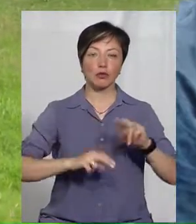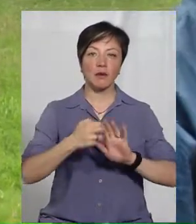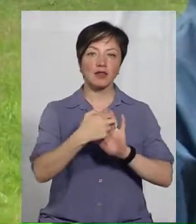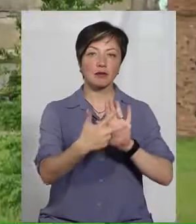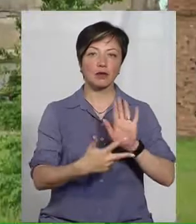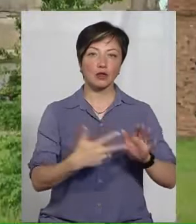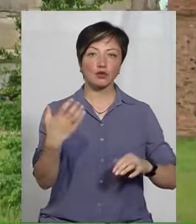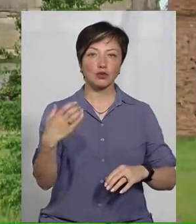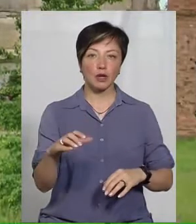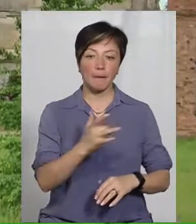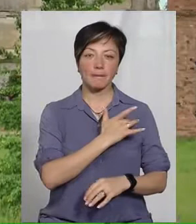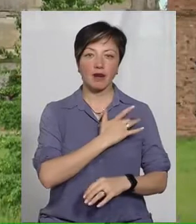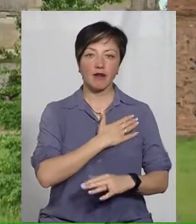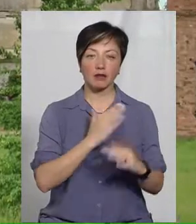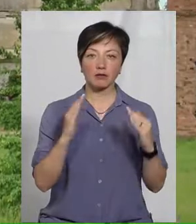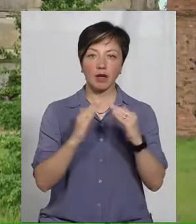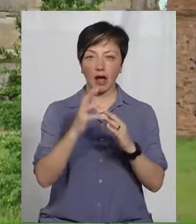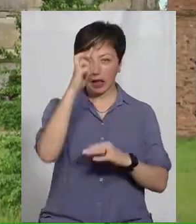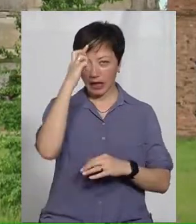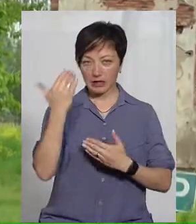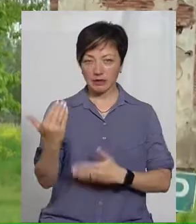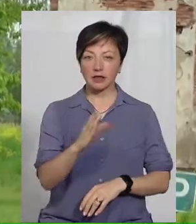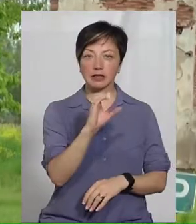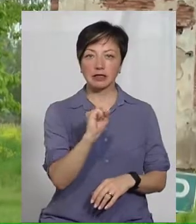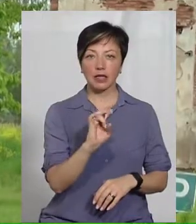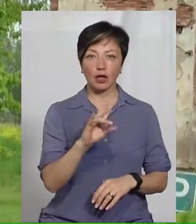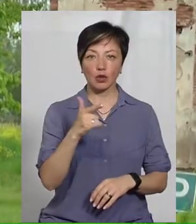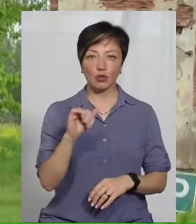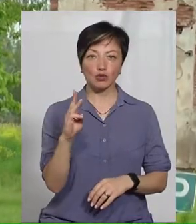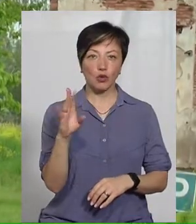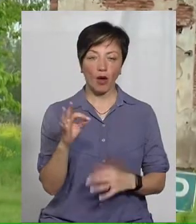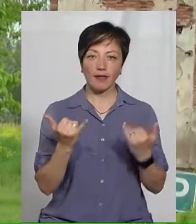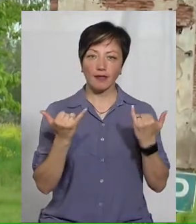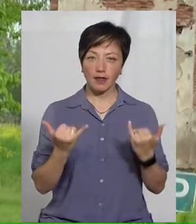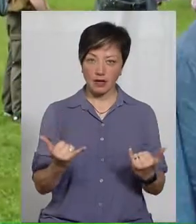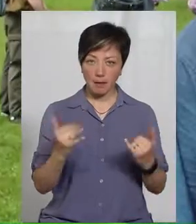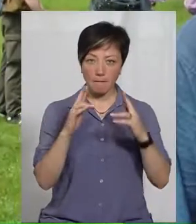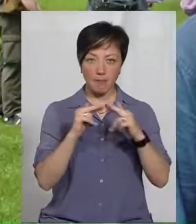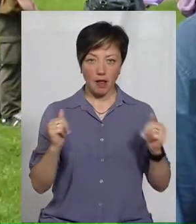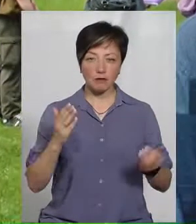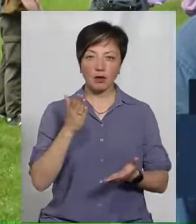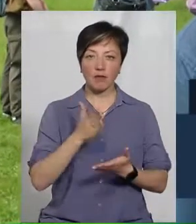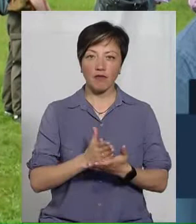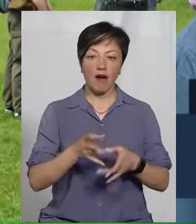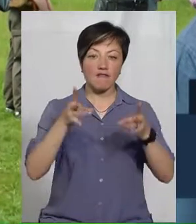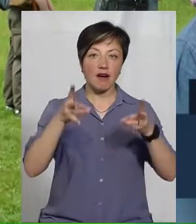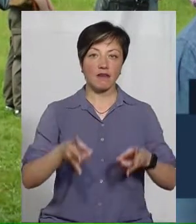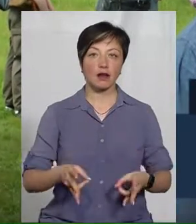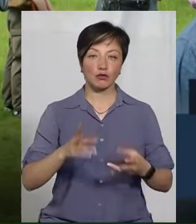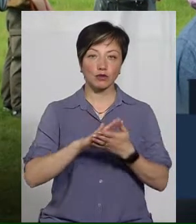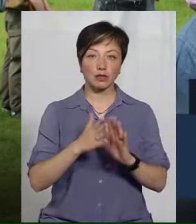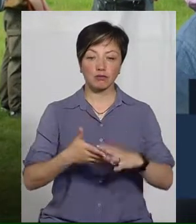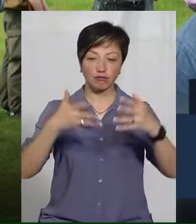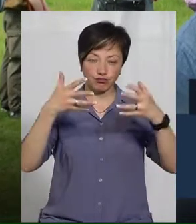-му столітті як приватна резиденція князів Сангушків. Нині палац перебуває в аварійному стані, додає Сергій Франков. Упав відрізок стіни розміром